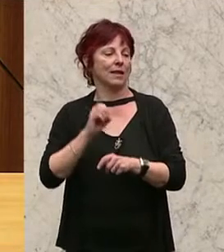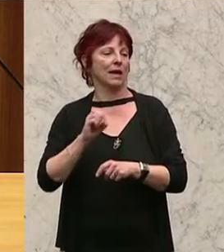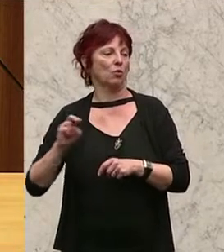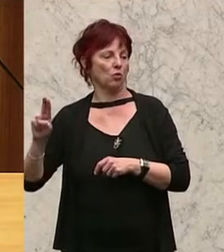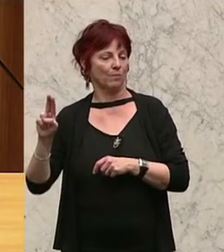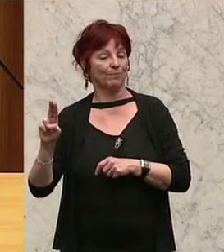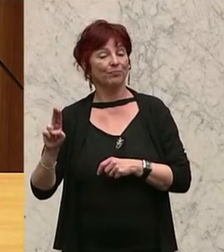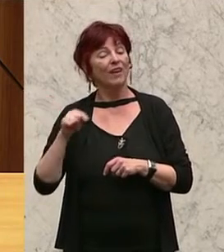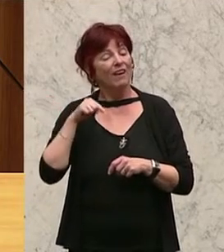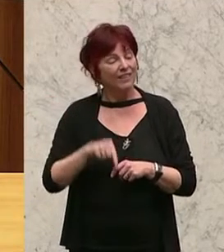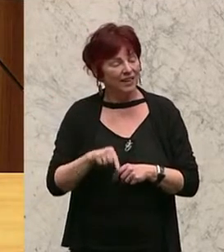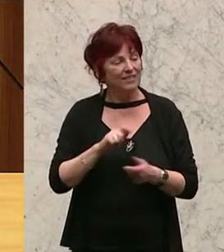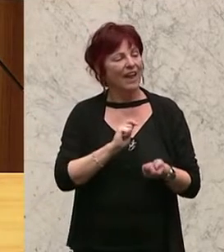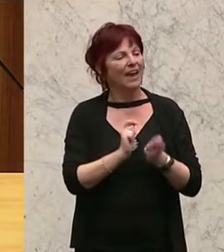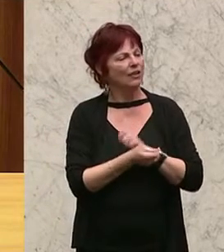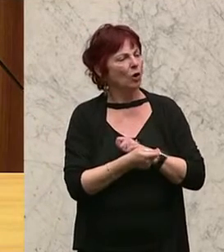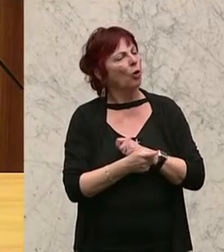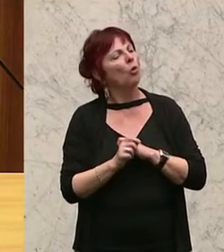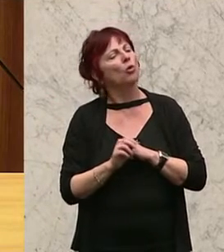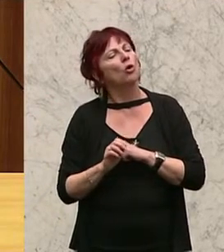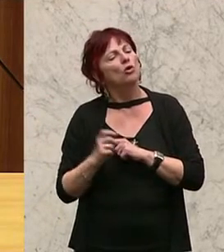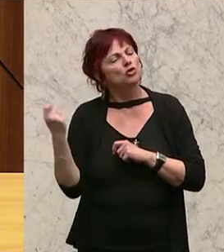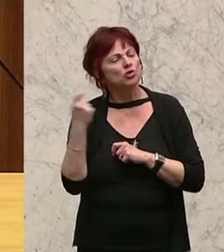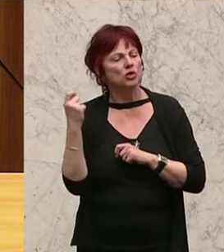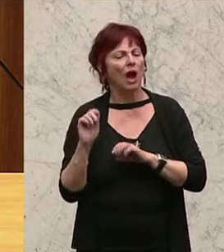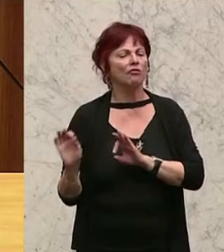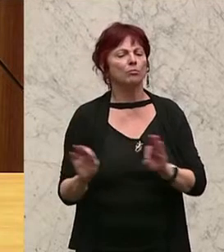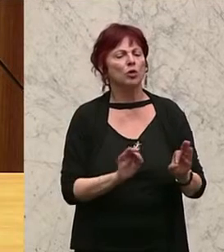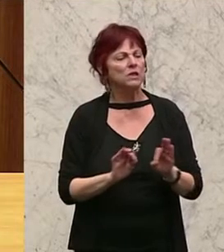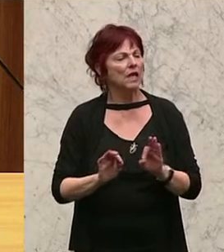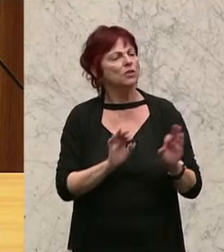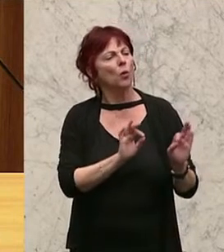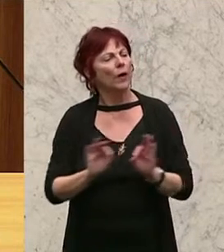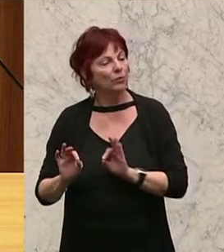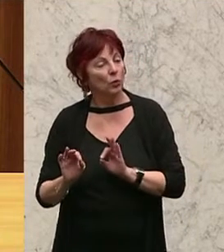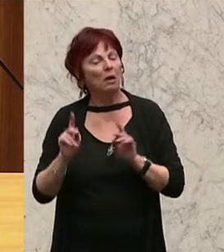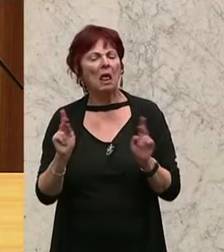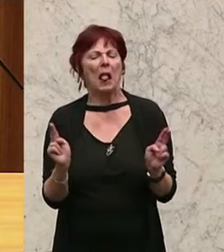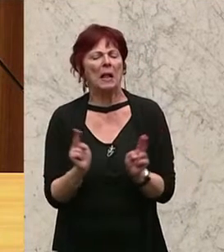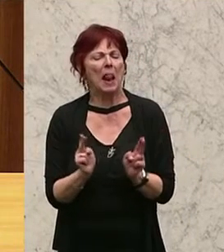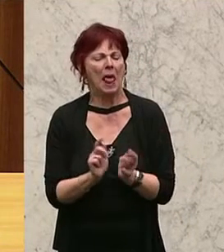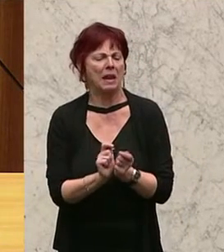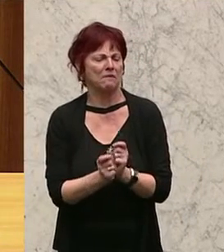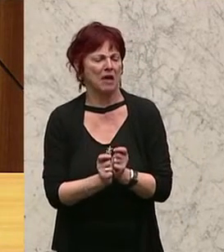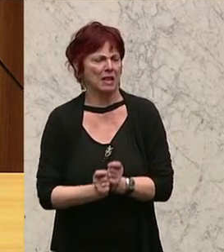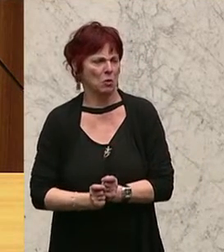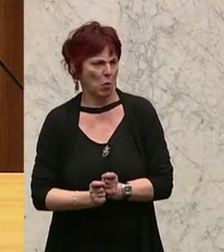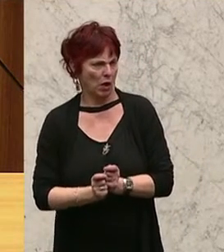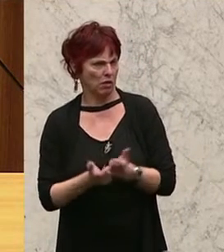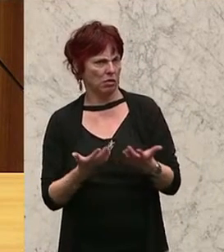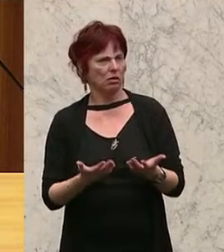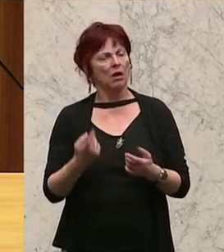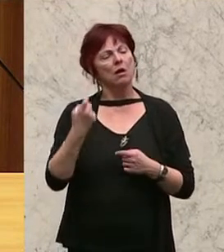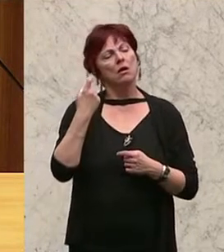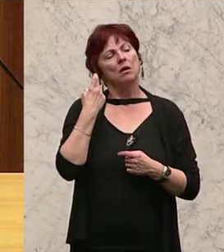dieser Änderung der Strafprozessordnung geht es um einige kleinere Anpassungen. Im Wesentlichen geht es